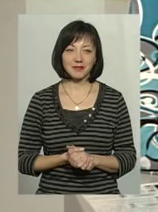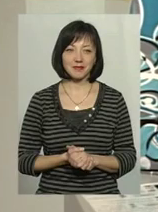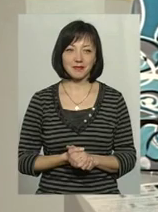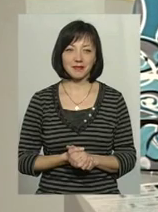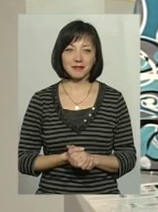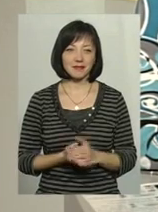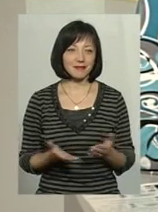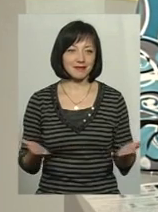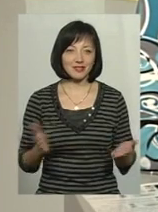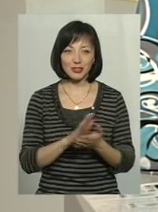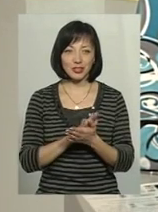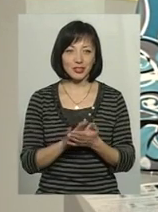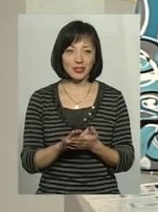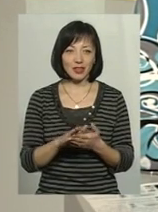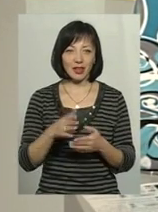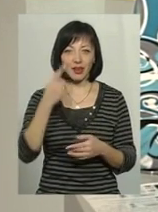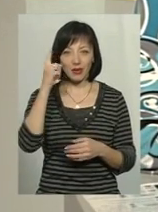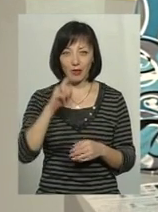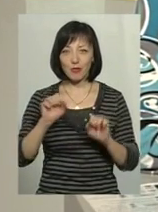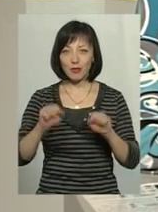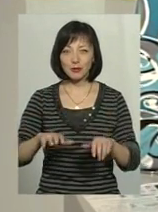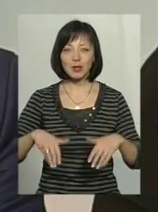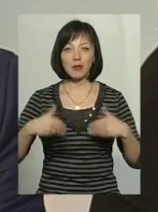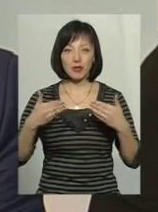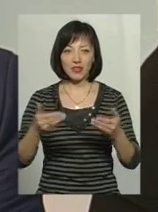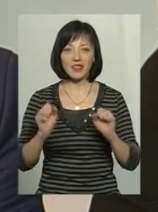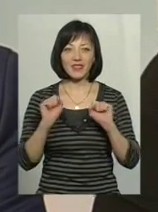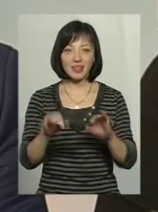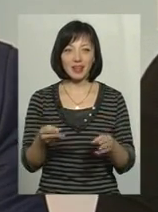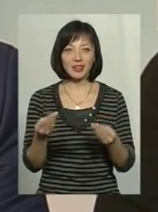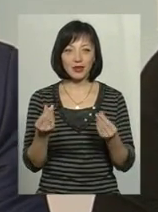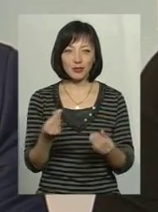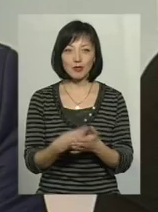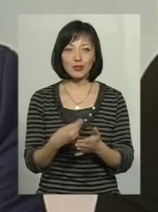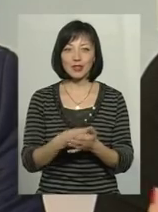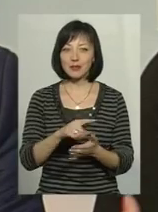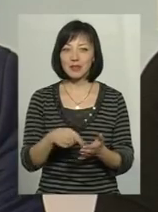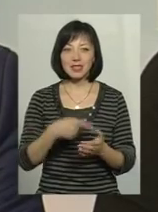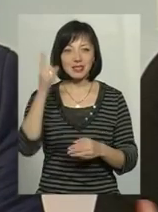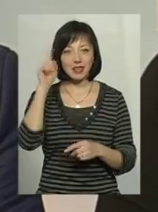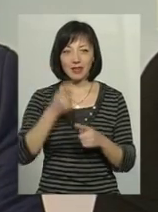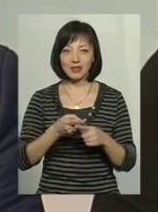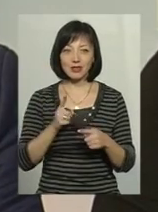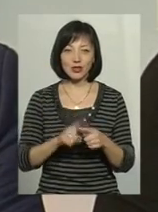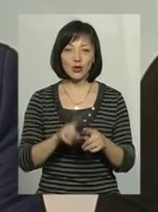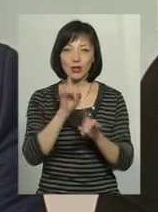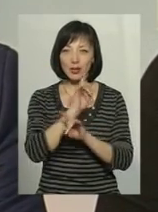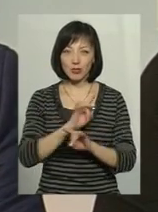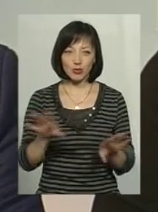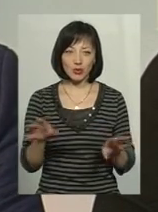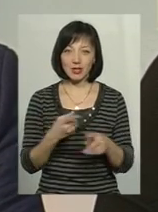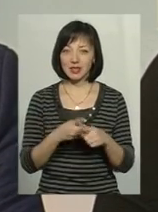Чисто гіпотетично, ми не можемо запропонувати віддати ці кошти в бюджет міста. Ми знаємо, що цього не буде.